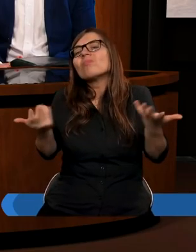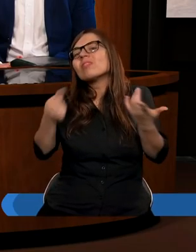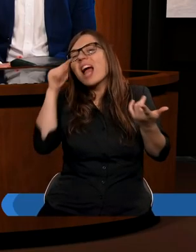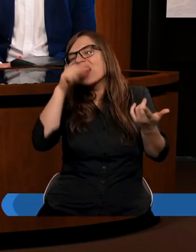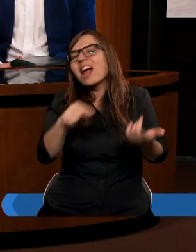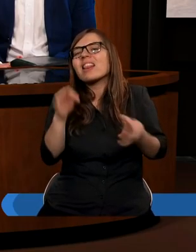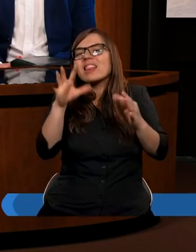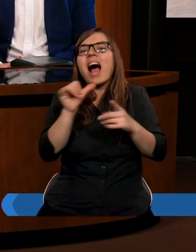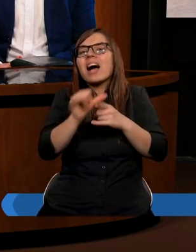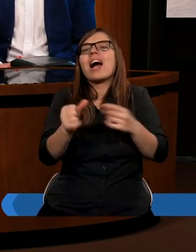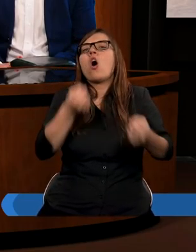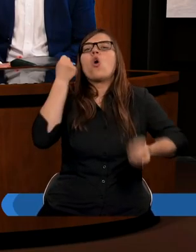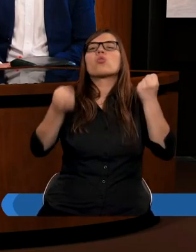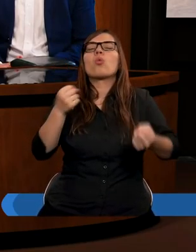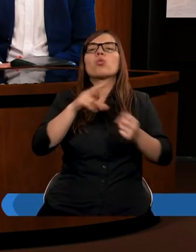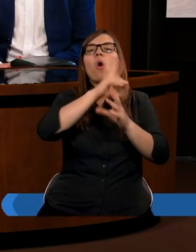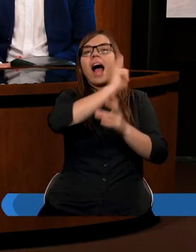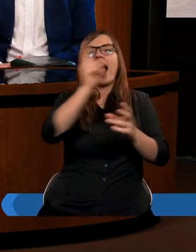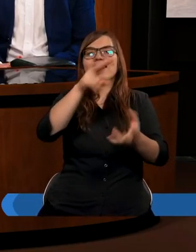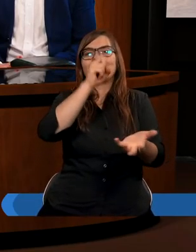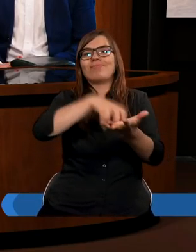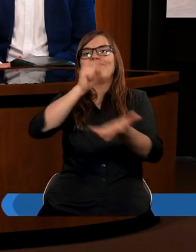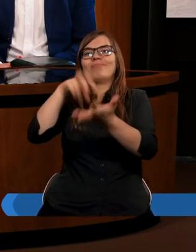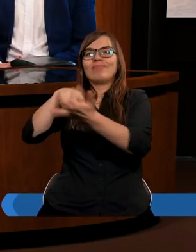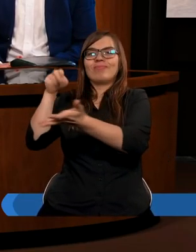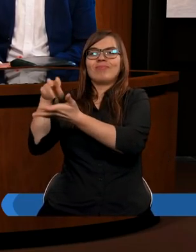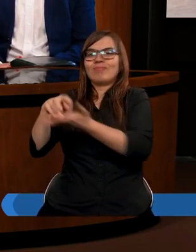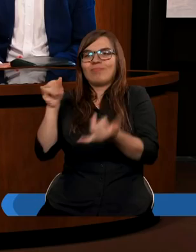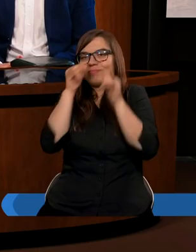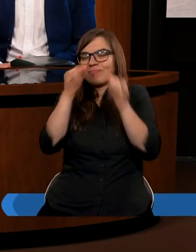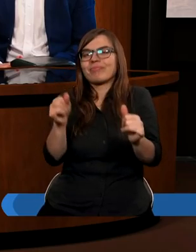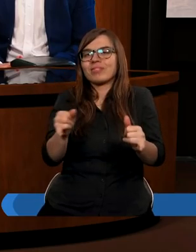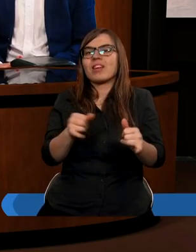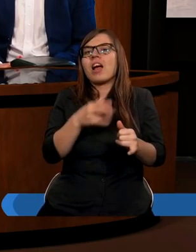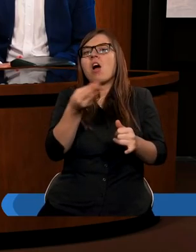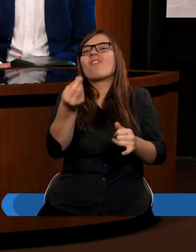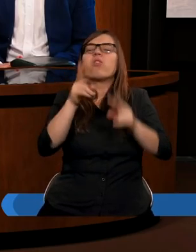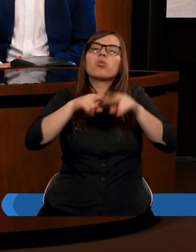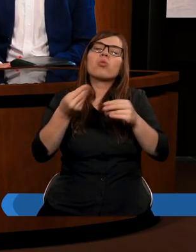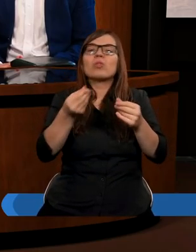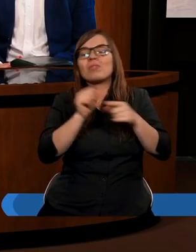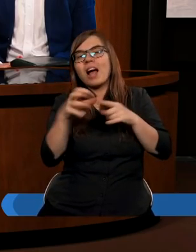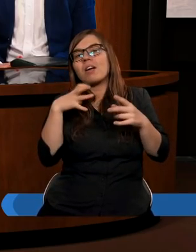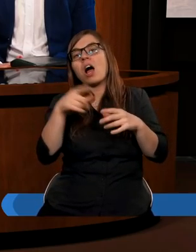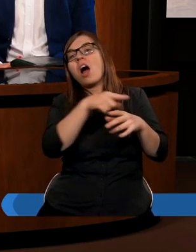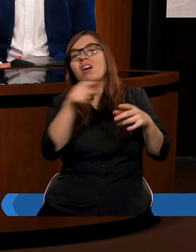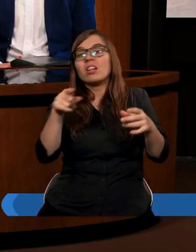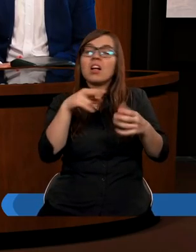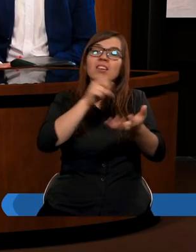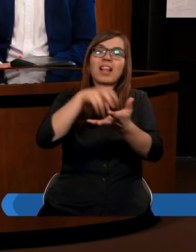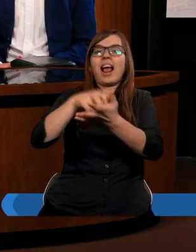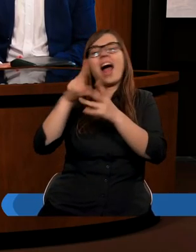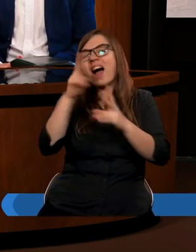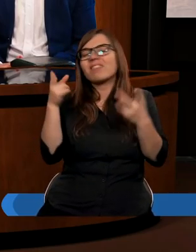że trudno wszystkich zadowolić. Czasami się patrzy na to, ile jest tych funduszy, czy tam może być pastor, a może na nowym